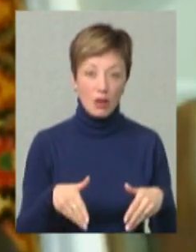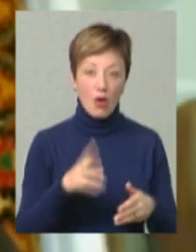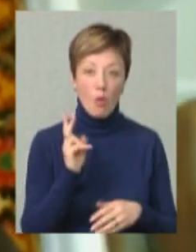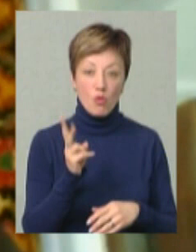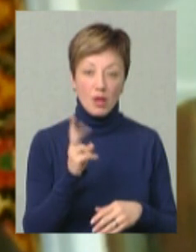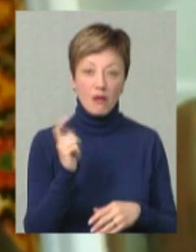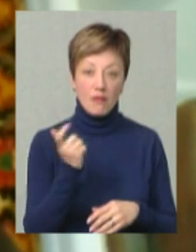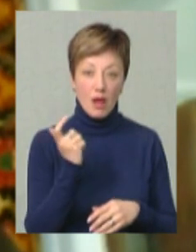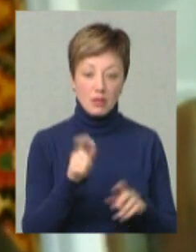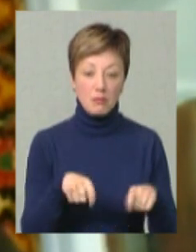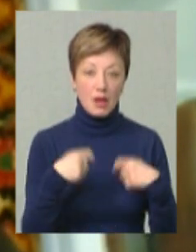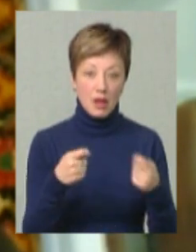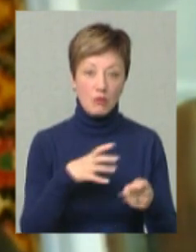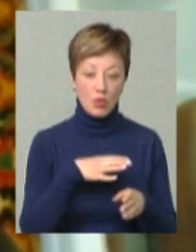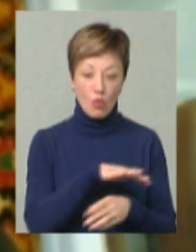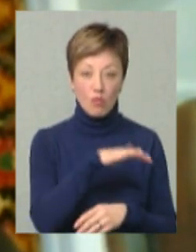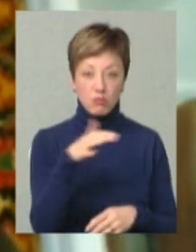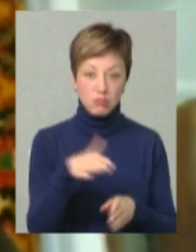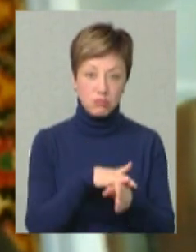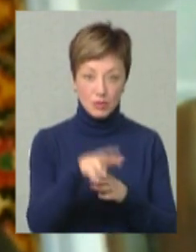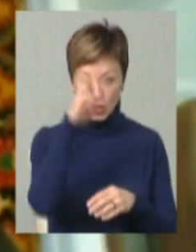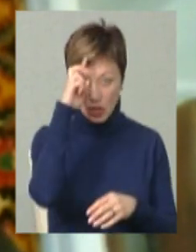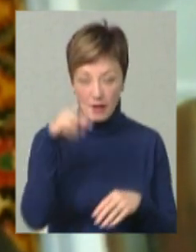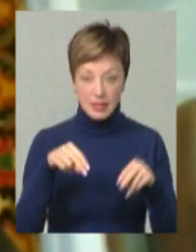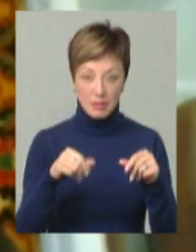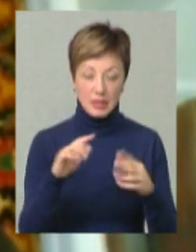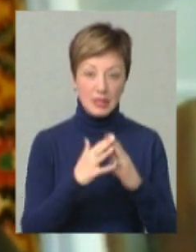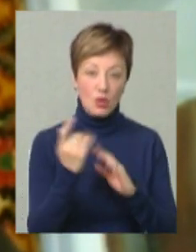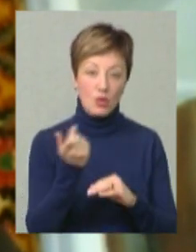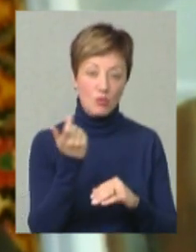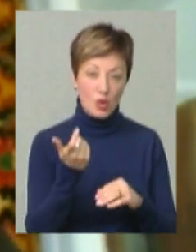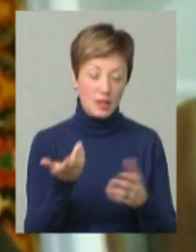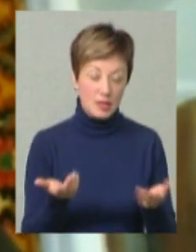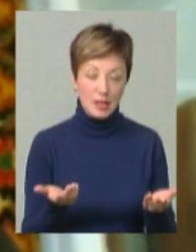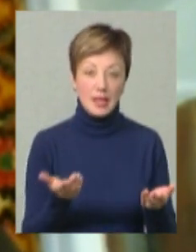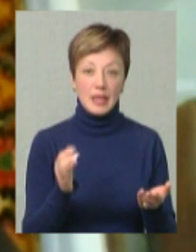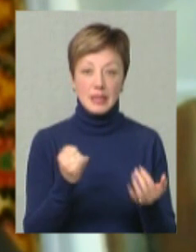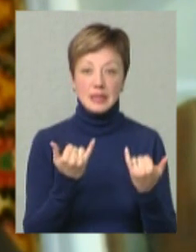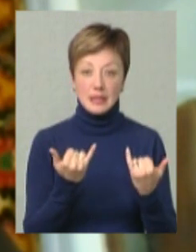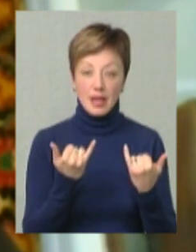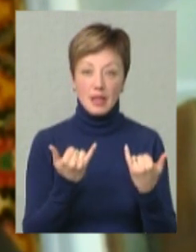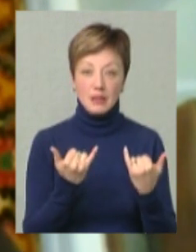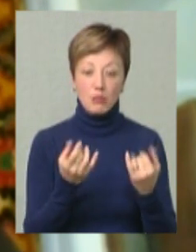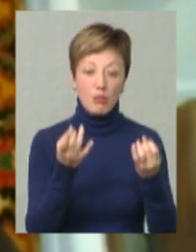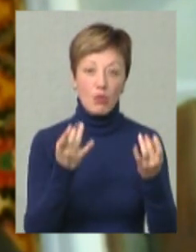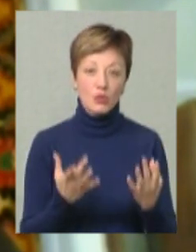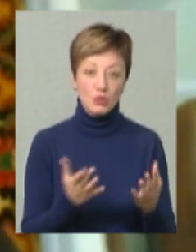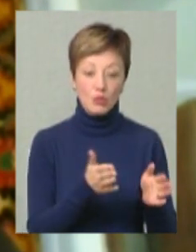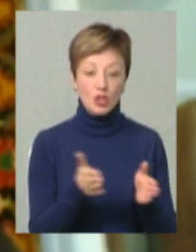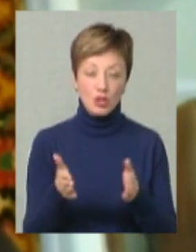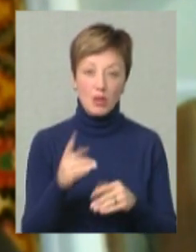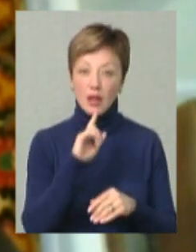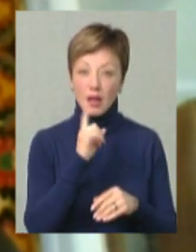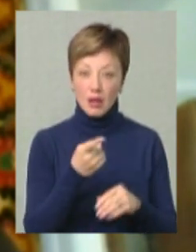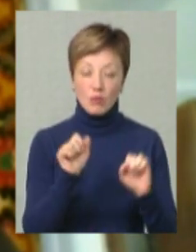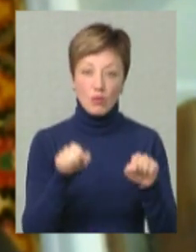комунальну власність було передано купу земель, державних сільськогосподарських земель. І зараз в спрощеному режимі на